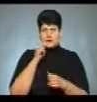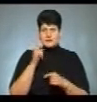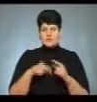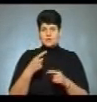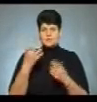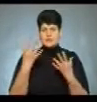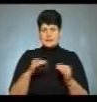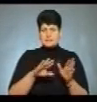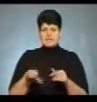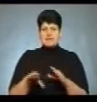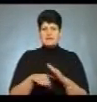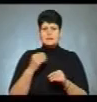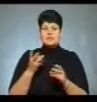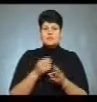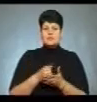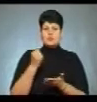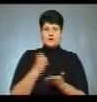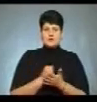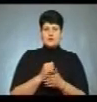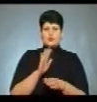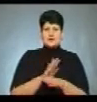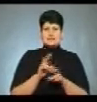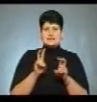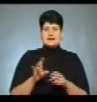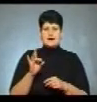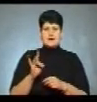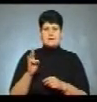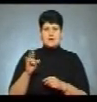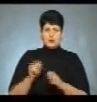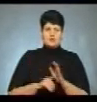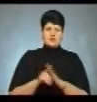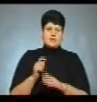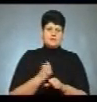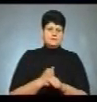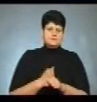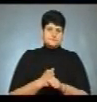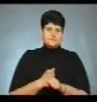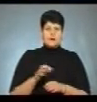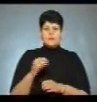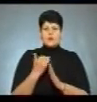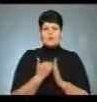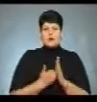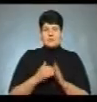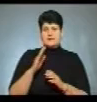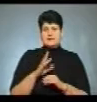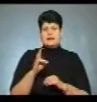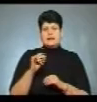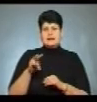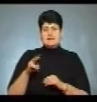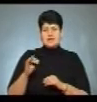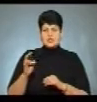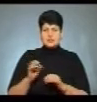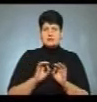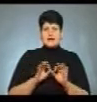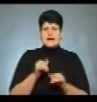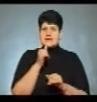після виборів треба ухвалювати указ засідання МРНБО «Запроваджувати в дію». Про програму Валентина Наливайченка розповідає експерт